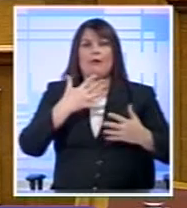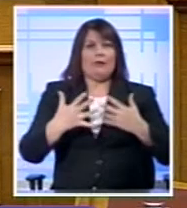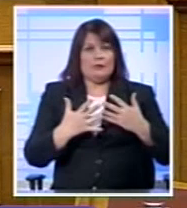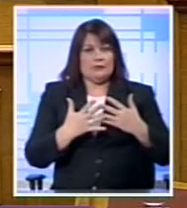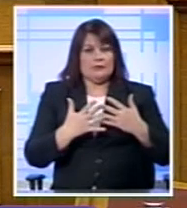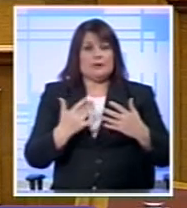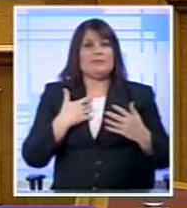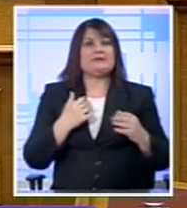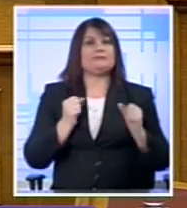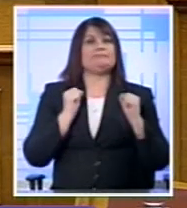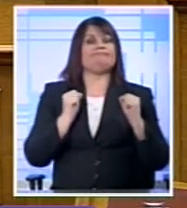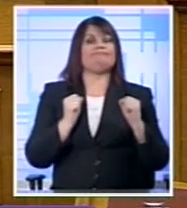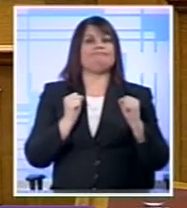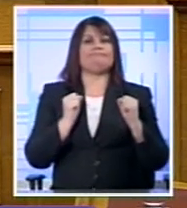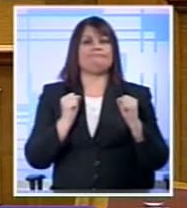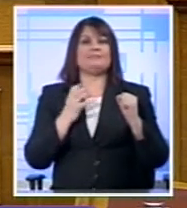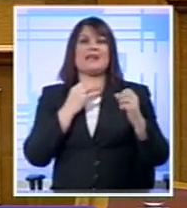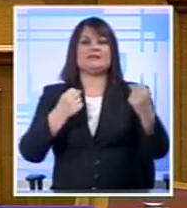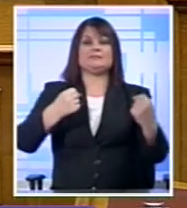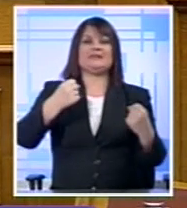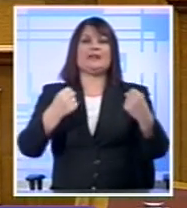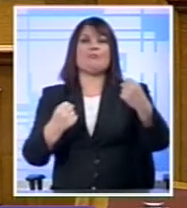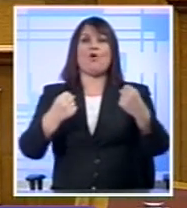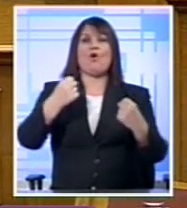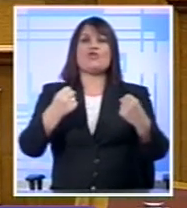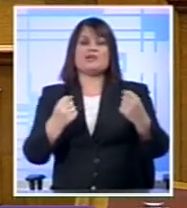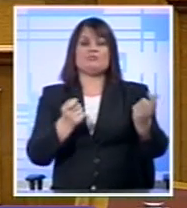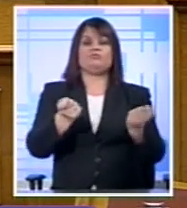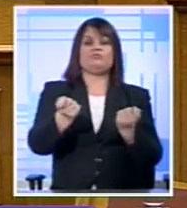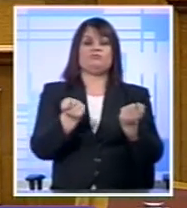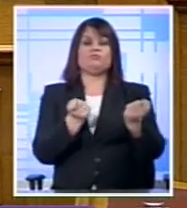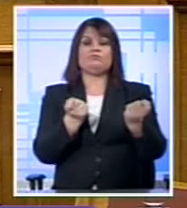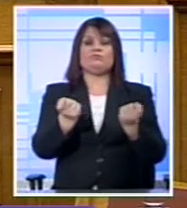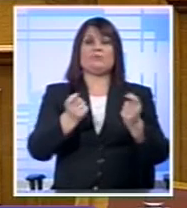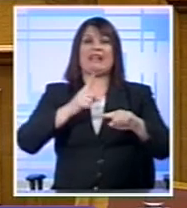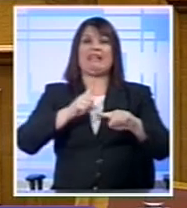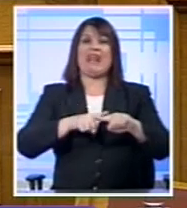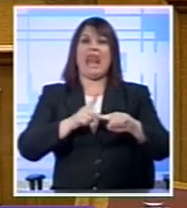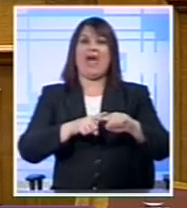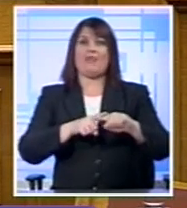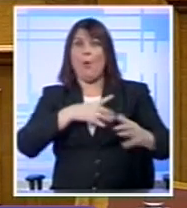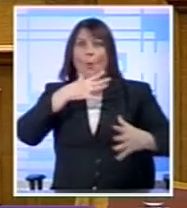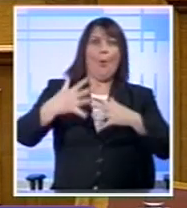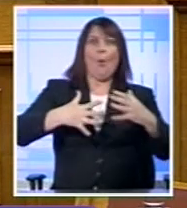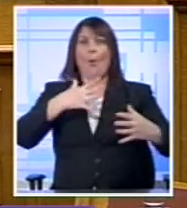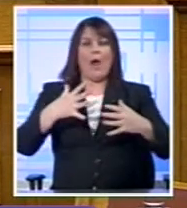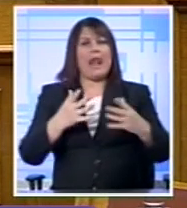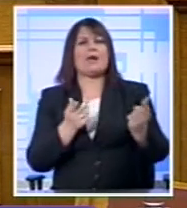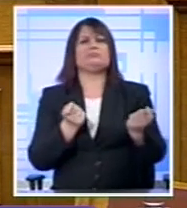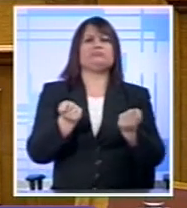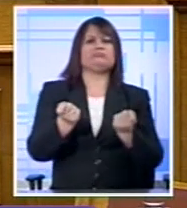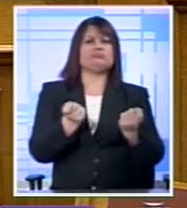σταθερό χέρι Το τιμόνι Με σταθερό χέρι το τιμόνι της χώρας Να είμαστε σε μια πορεία πολύ δύσκολη